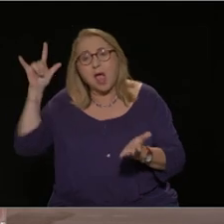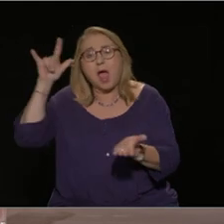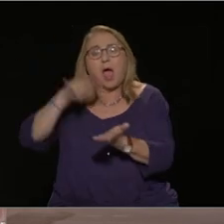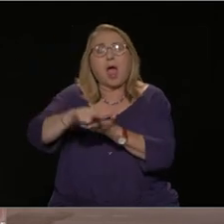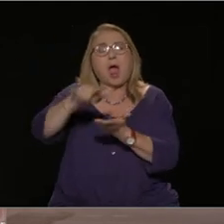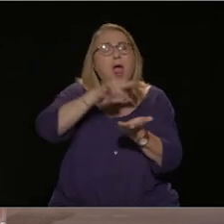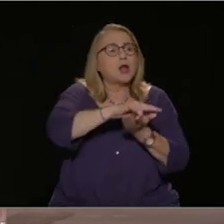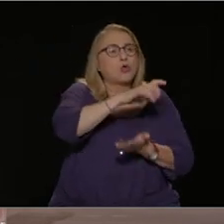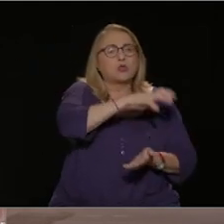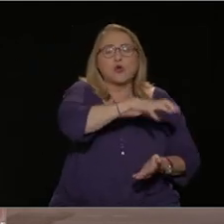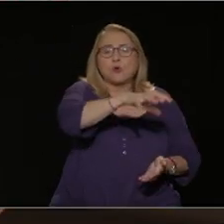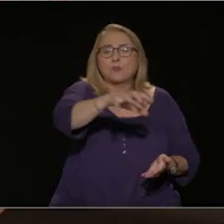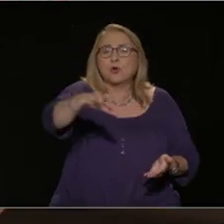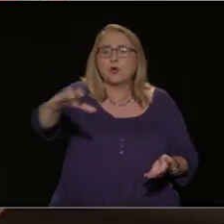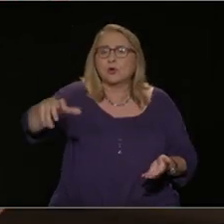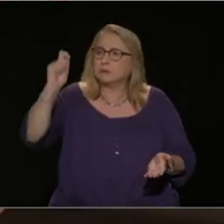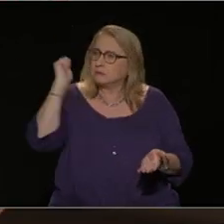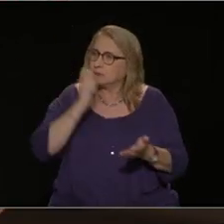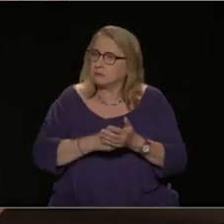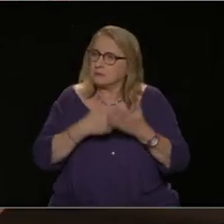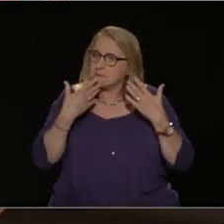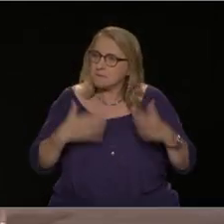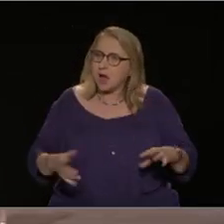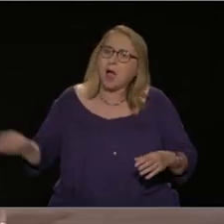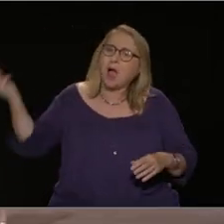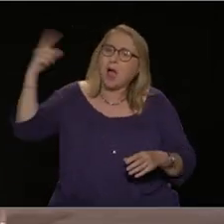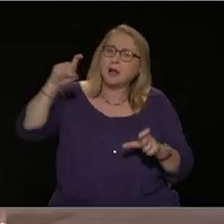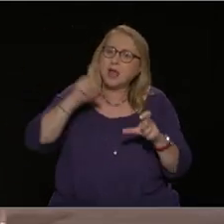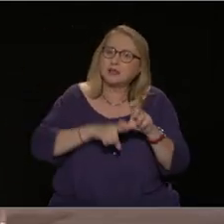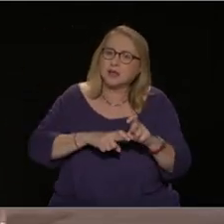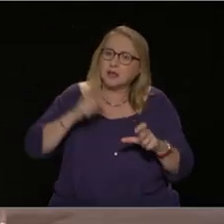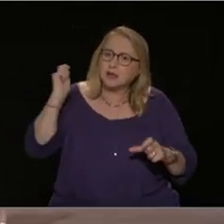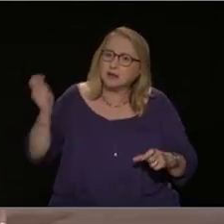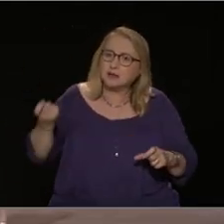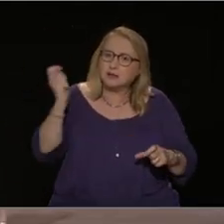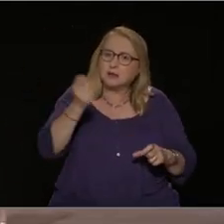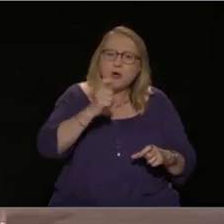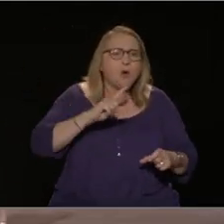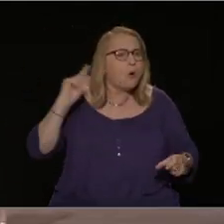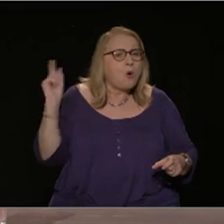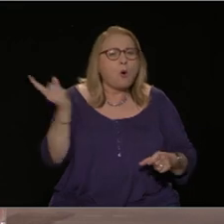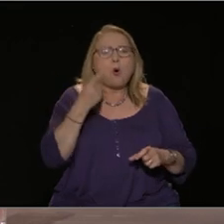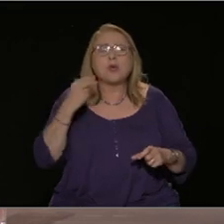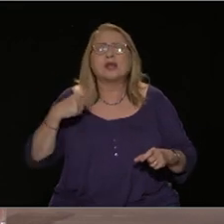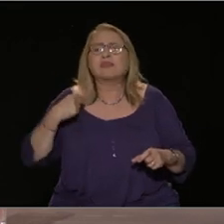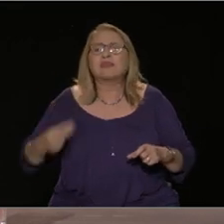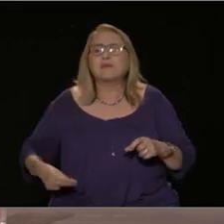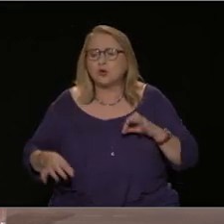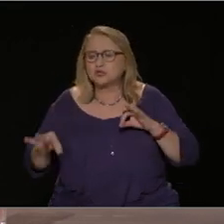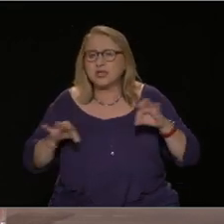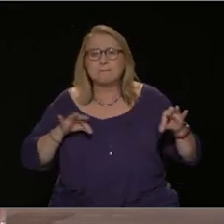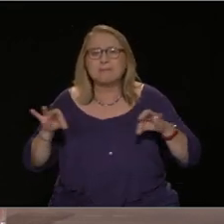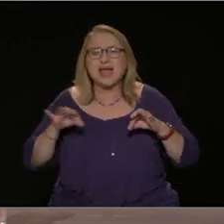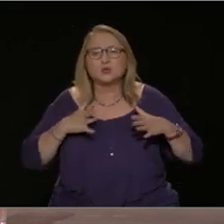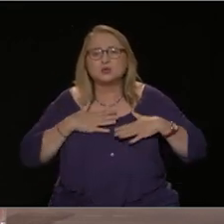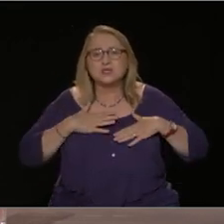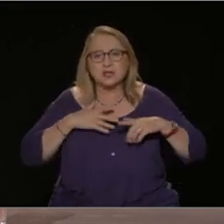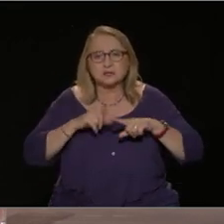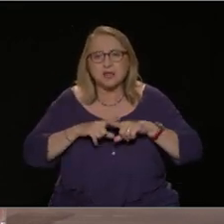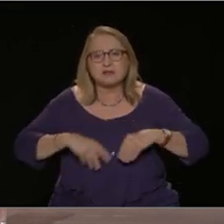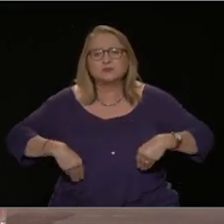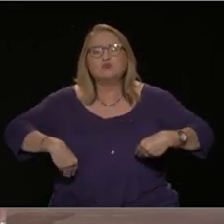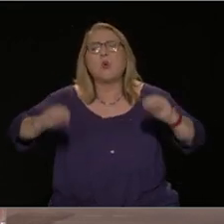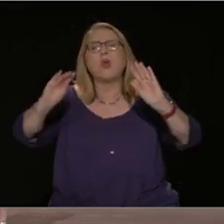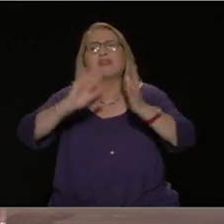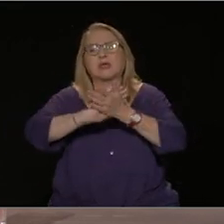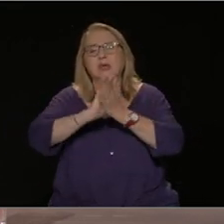η Φράπορτ και γενικά όλη η δημόσια περιουσία. Ήθελα να μείνουμε λίγο. Αυτή είναι γενικά η προσέγγισή μας